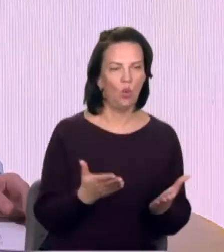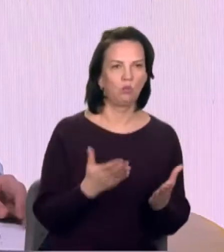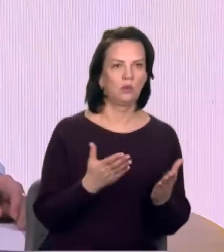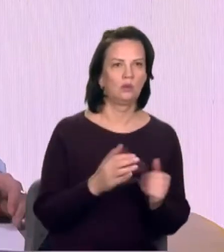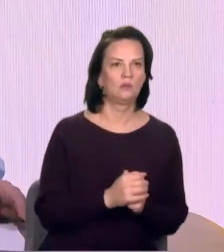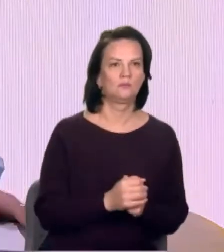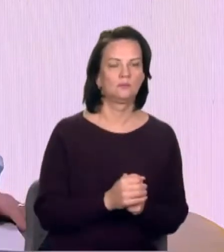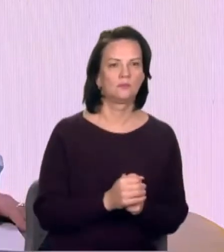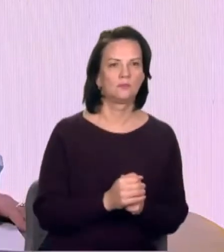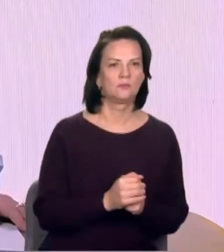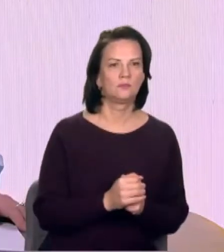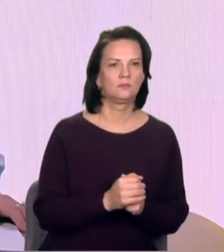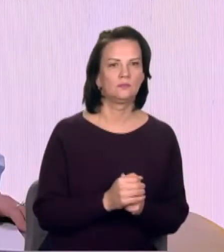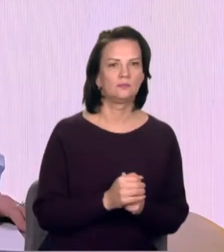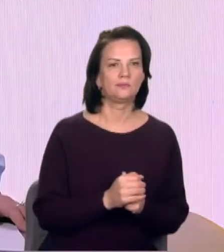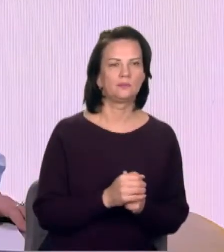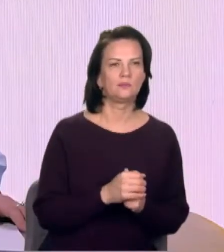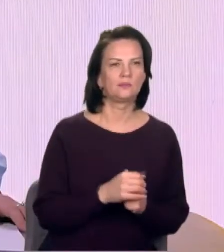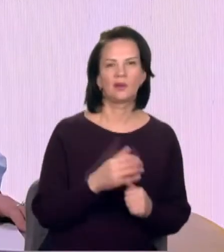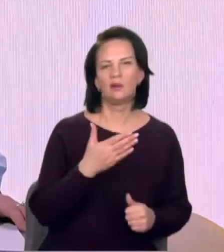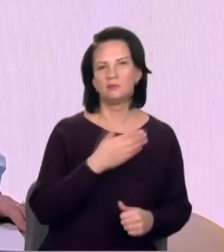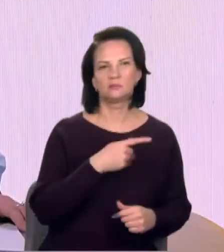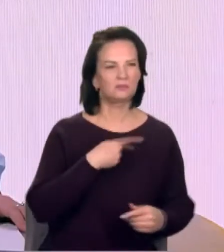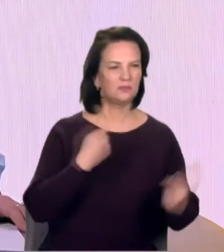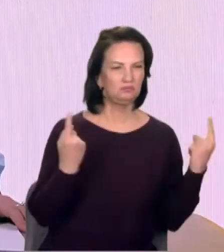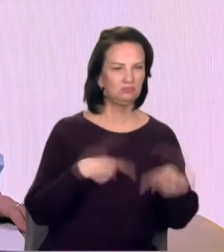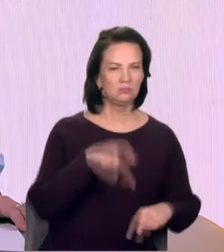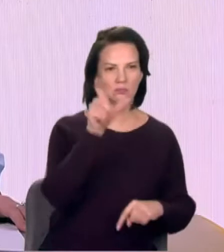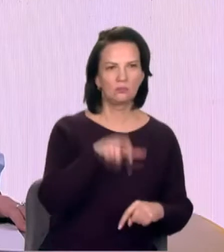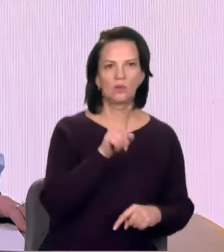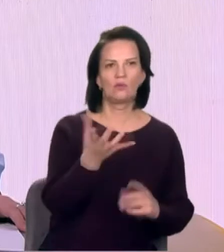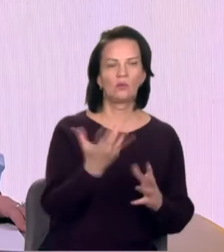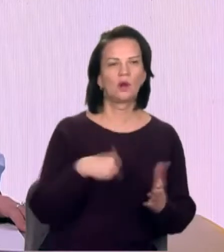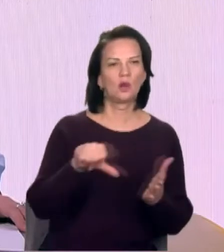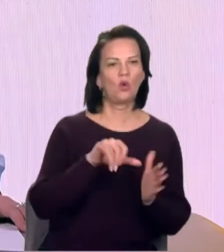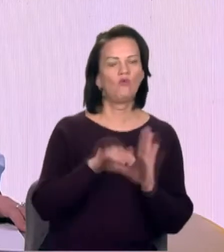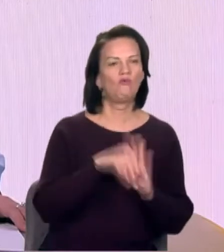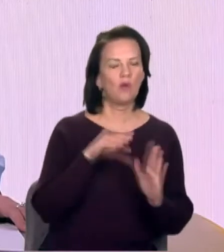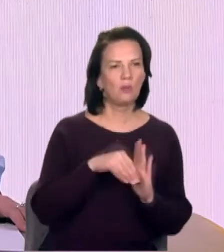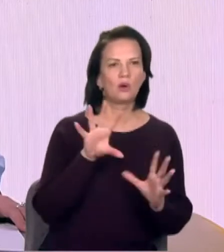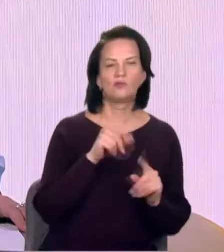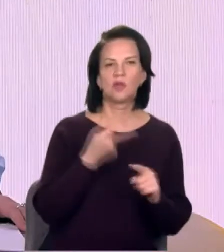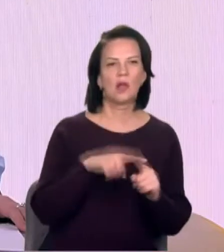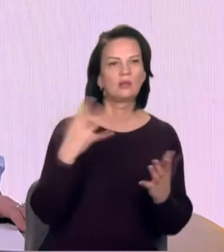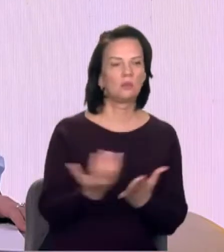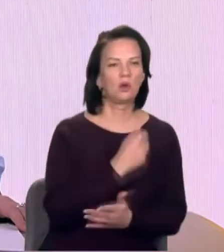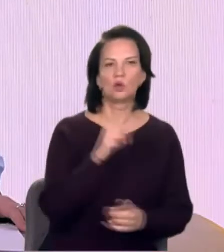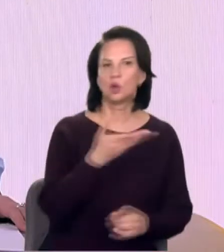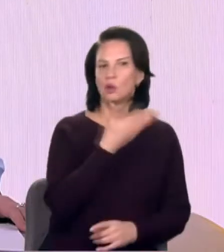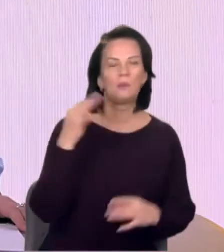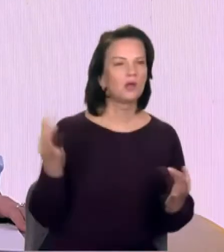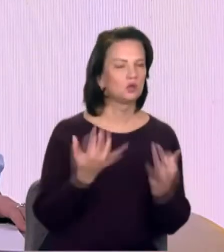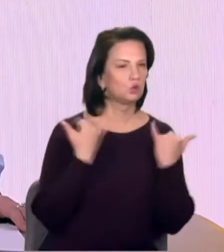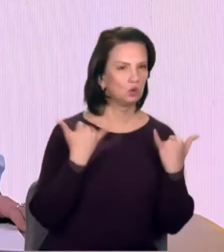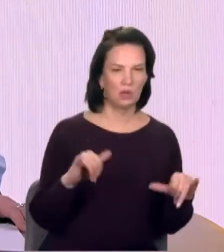розохочення людей від того, щоб вони брали участь у виборах. Усе це призводить до того, що немає нічого дивного у тому, що дезінформація